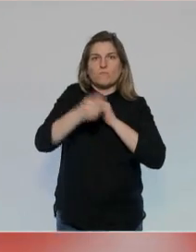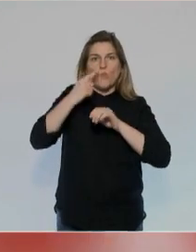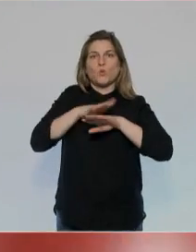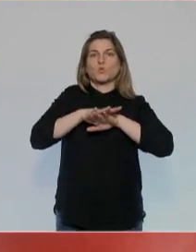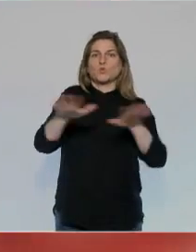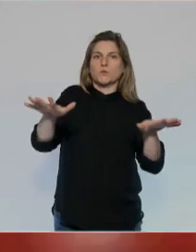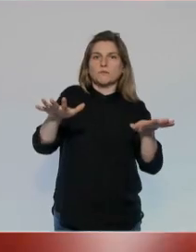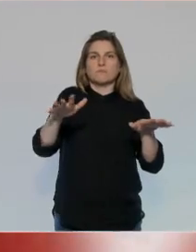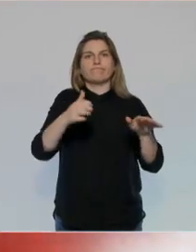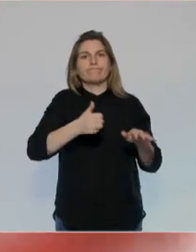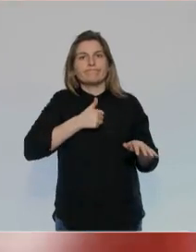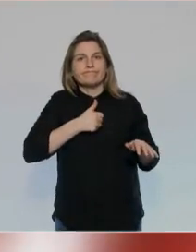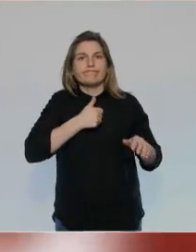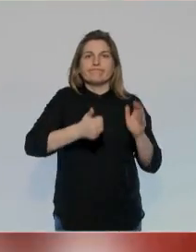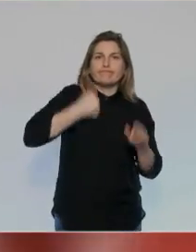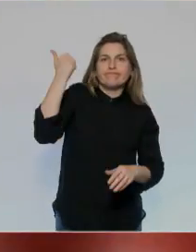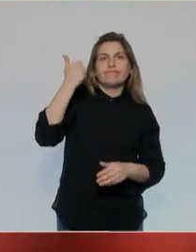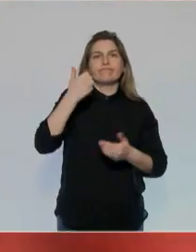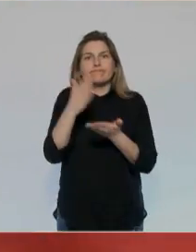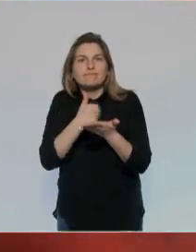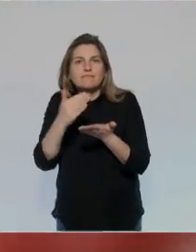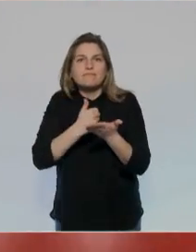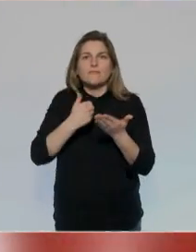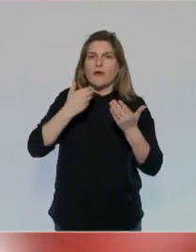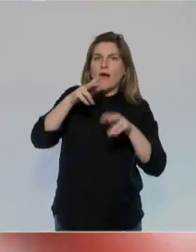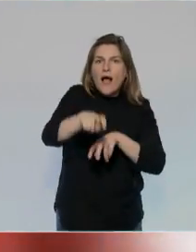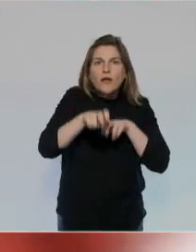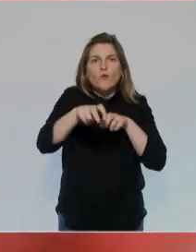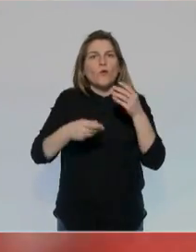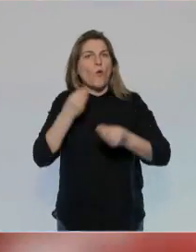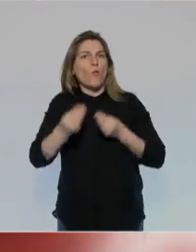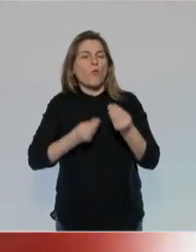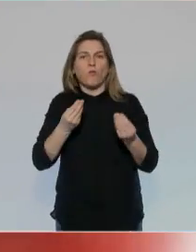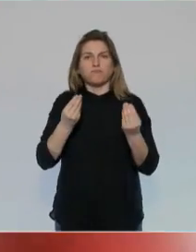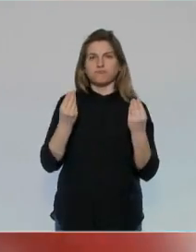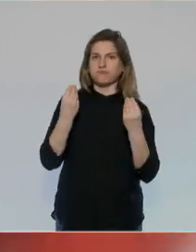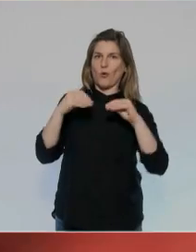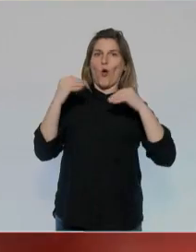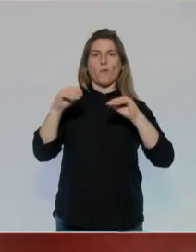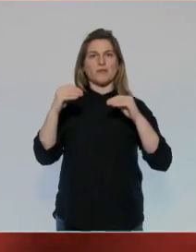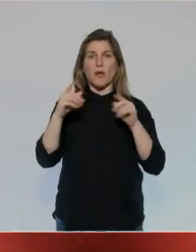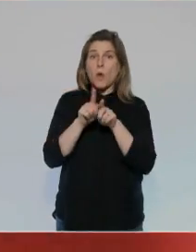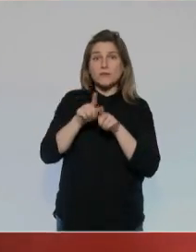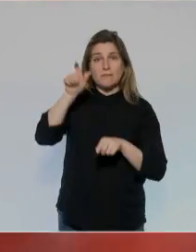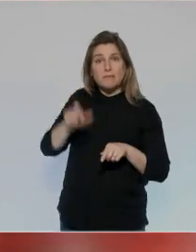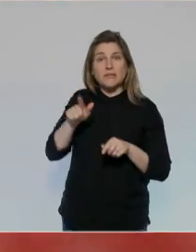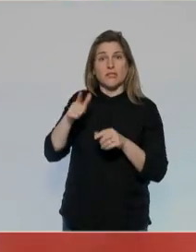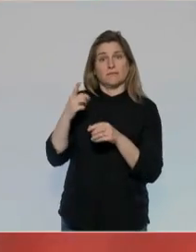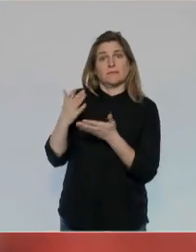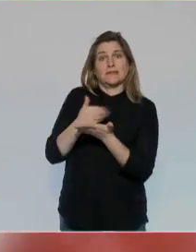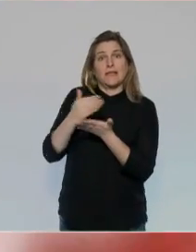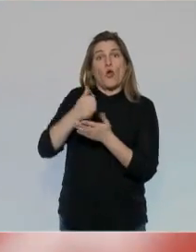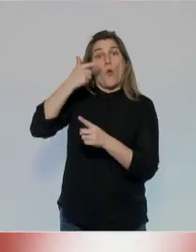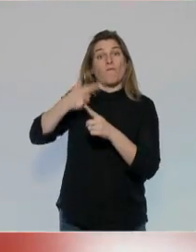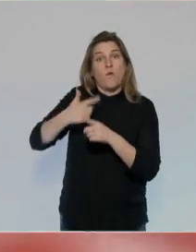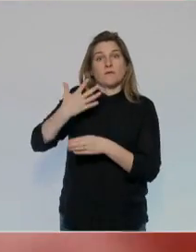indépendants comme salariés, agriculteurs comme commerçants et même une fois tous les cinq ans aux salariés qui démissionnent. Mais